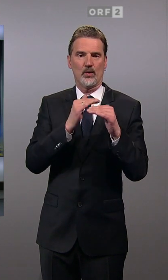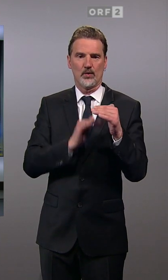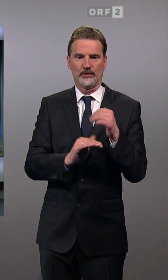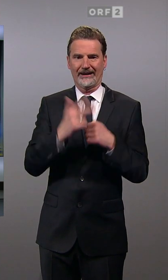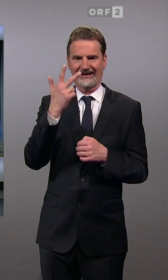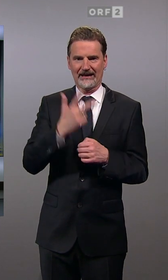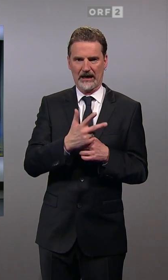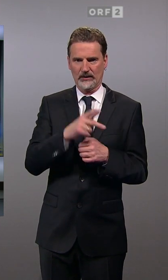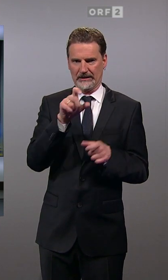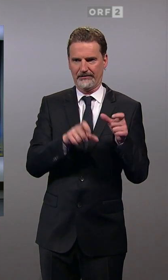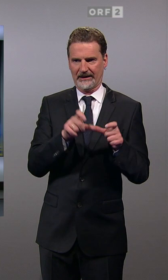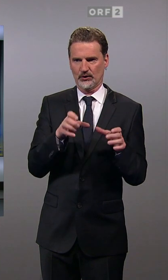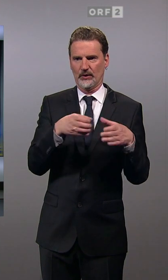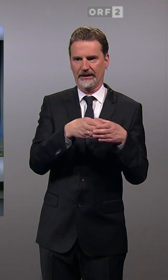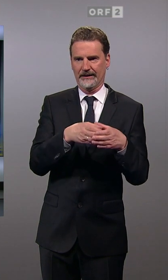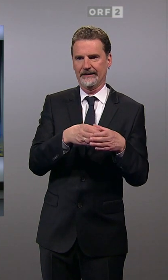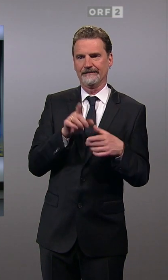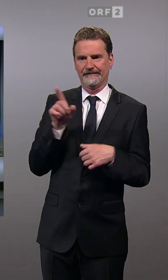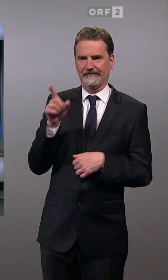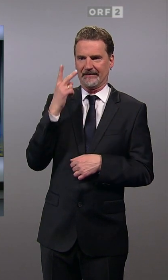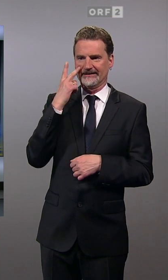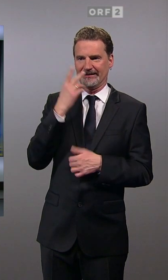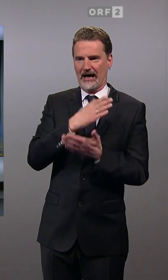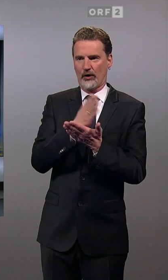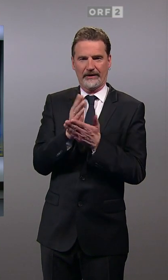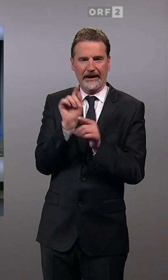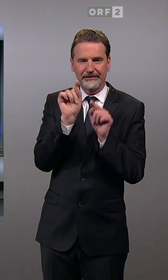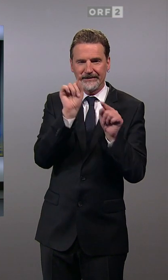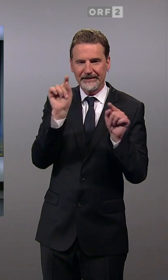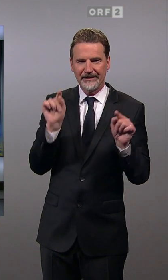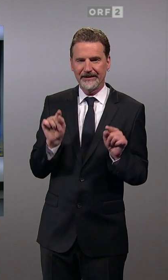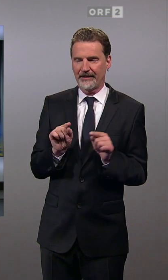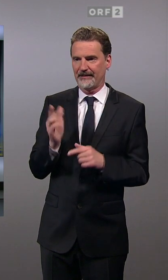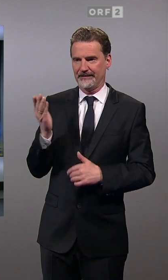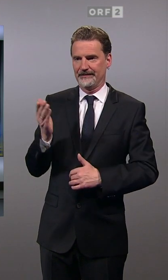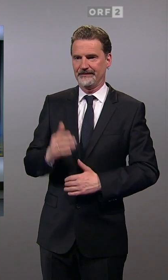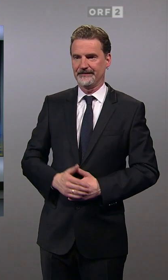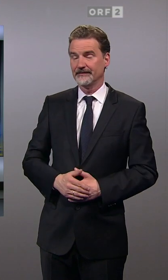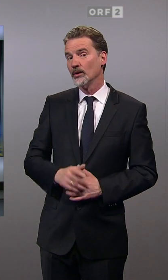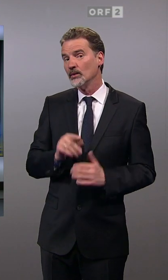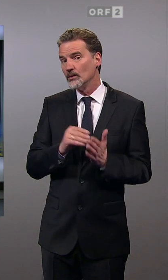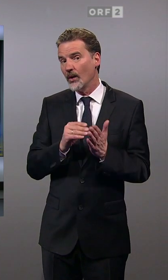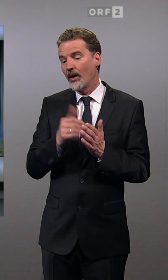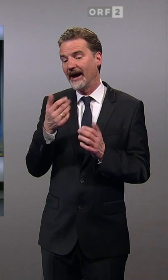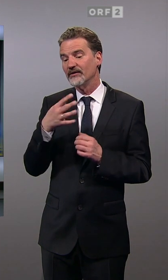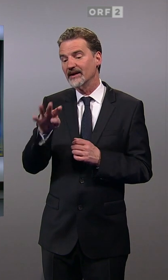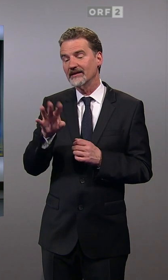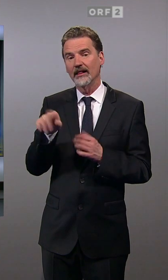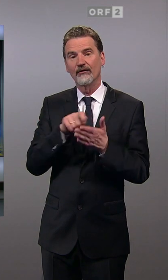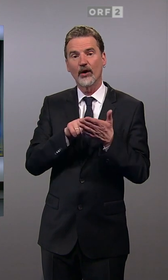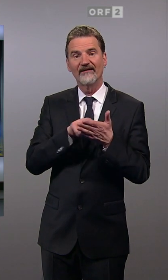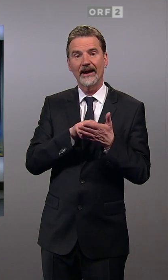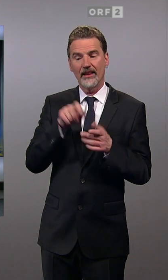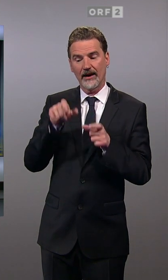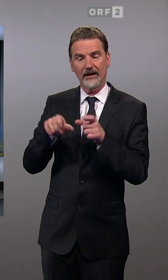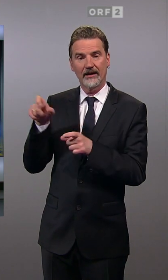heute Wahlberechtigt sind. Wir sehen hier die Verteilung durch ganz Niederösterreich. Ein weiteres Viertel der Wählerschaft lebt in Gemeinden